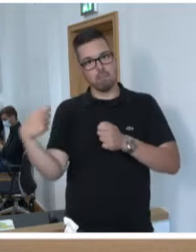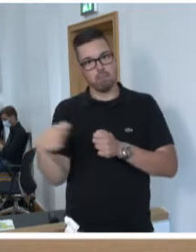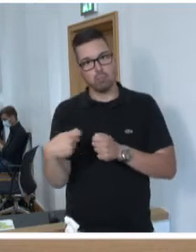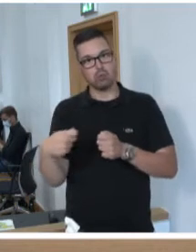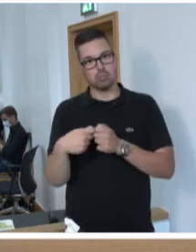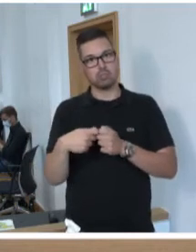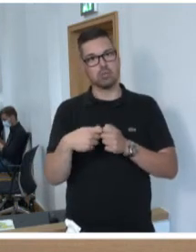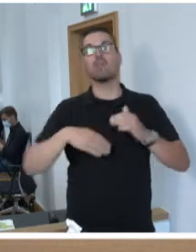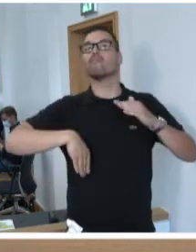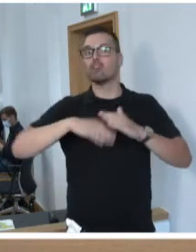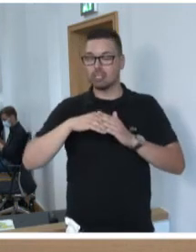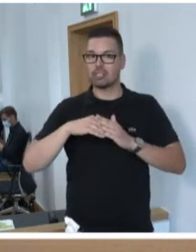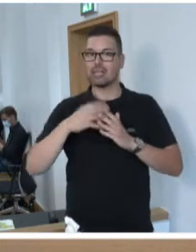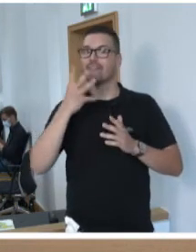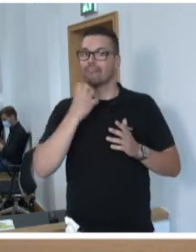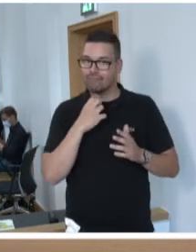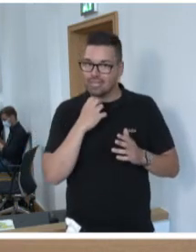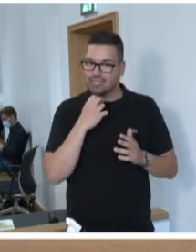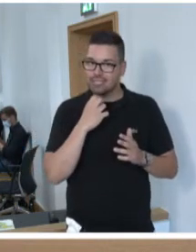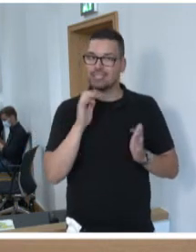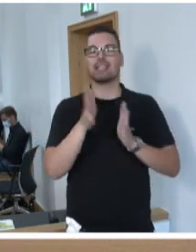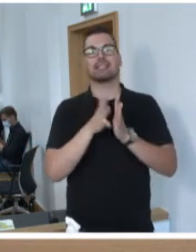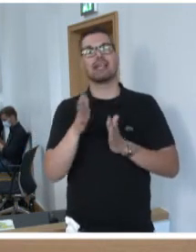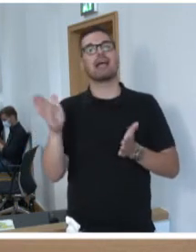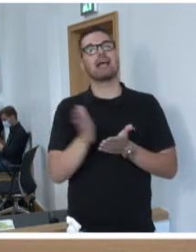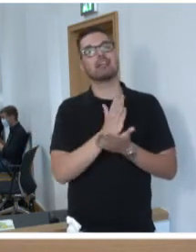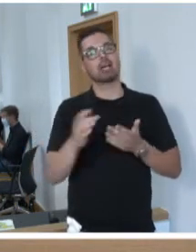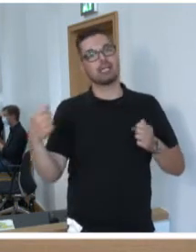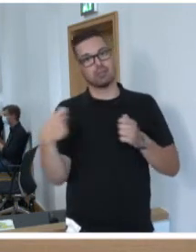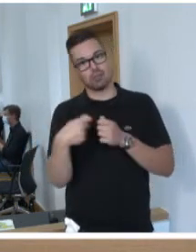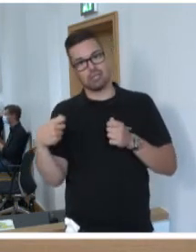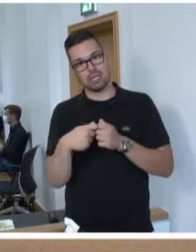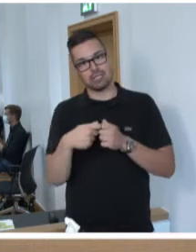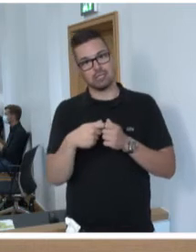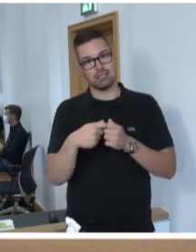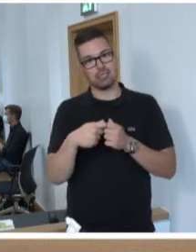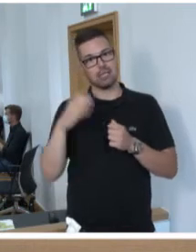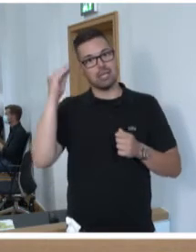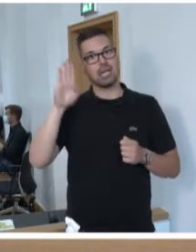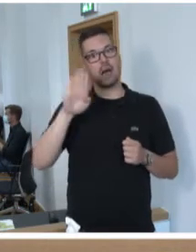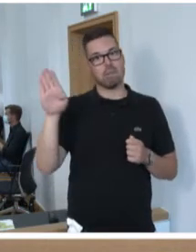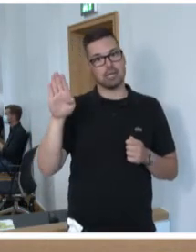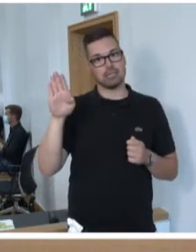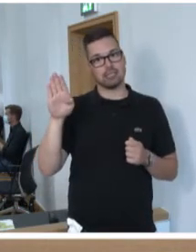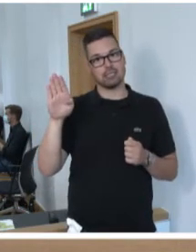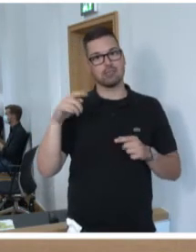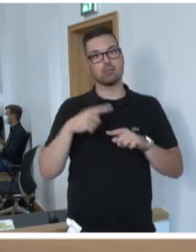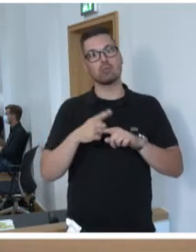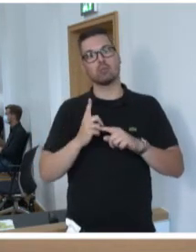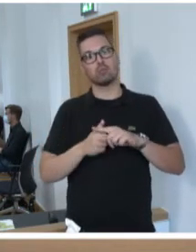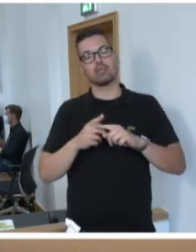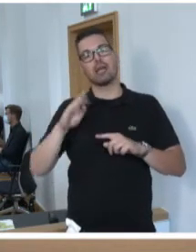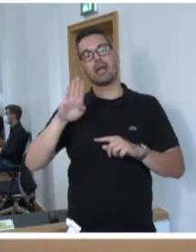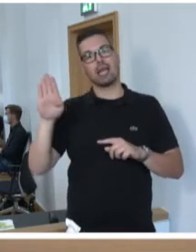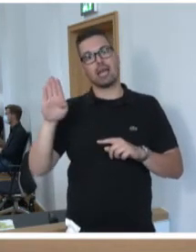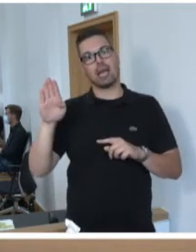Und der Vollständigkeit halber möchte ich hier auch sagen, die entscheidenden Kontakte zwischen Michael Backes und Airbus hat unserer früheren Ministerpräsidenten